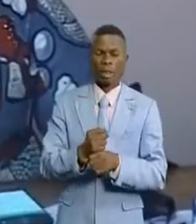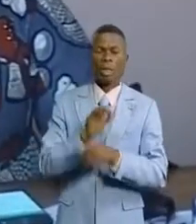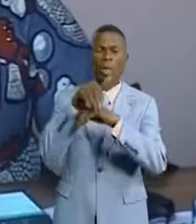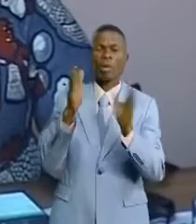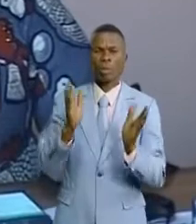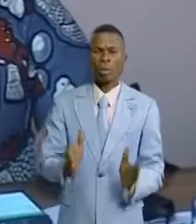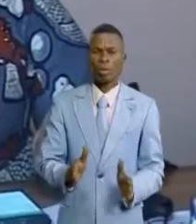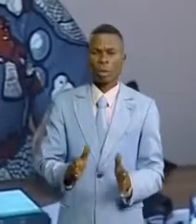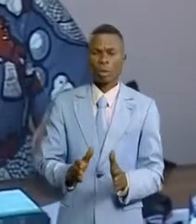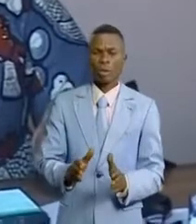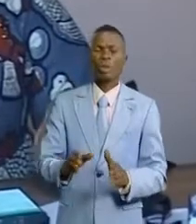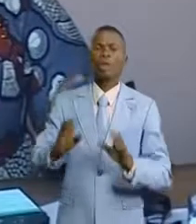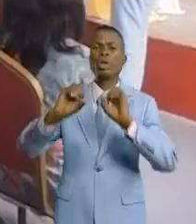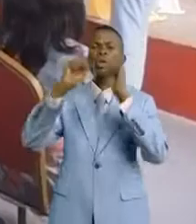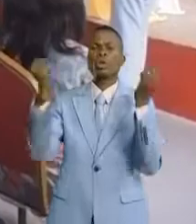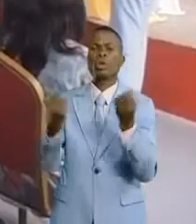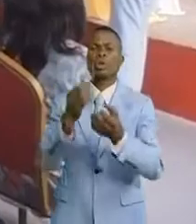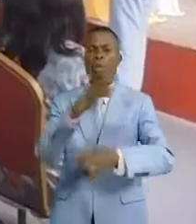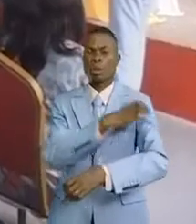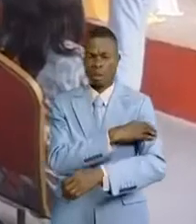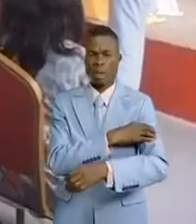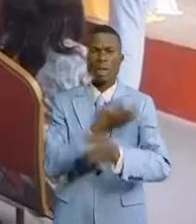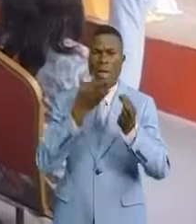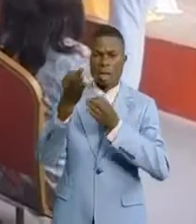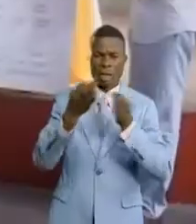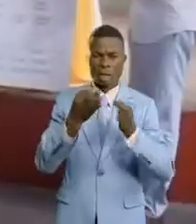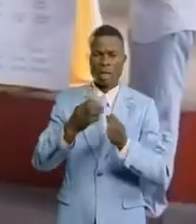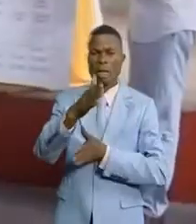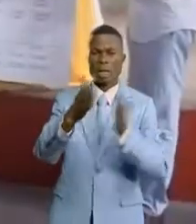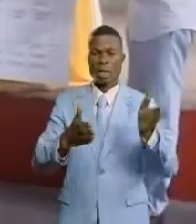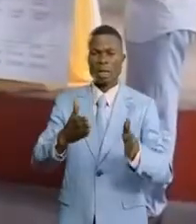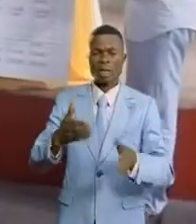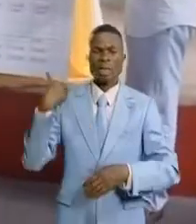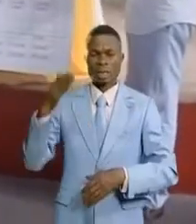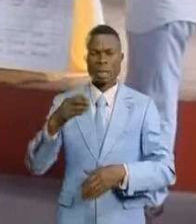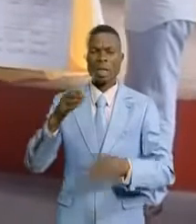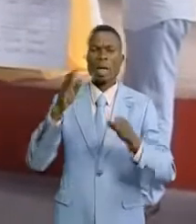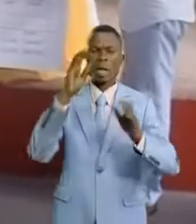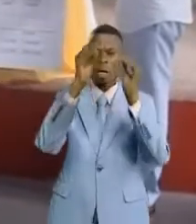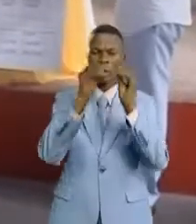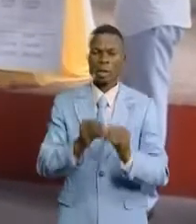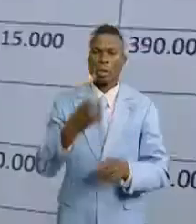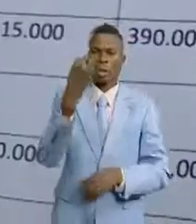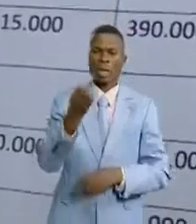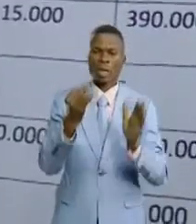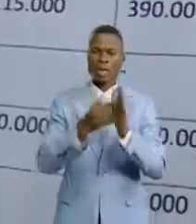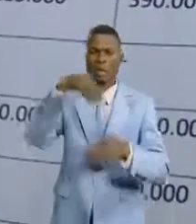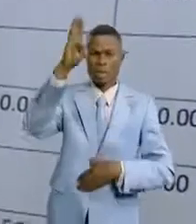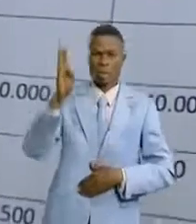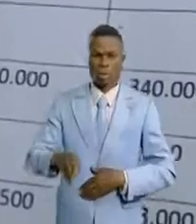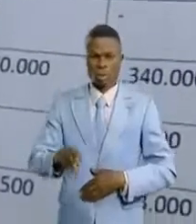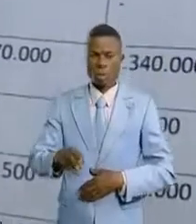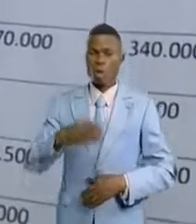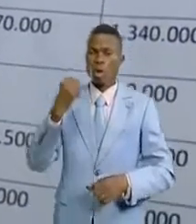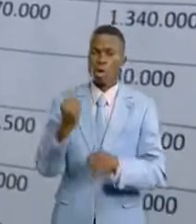et les délégués de la société civile ont noté que les recettes ont atteint 46% de réalisation grâce aux